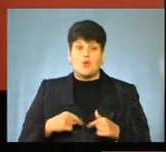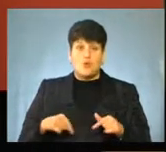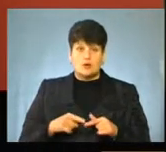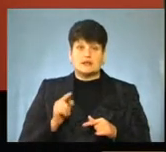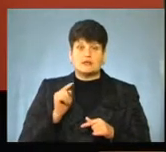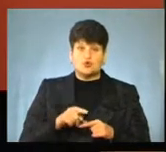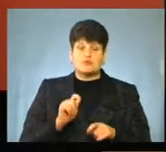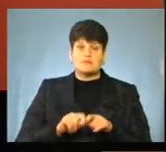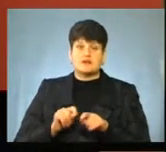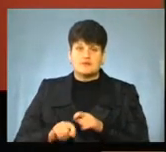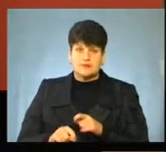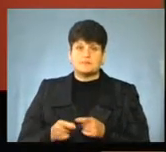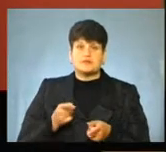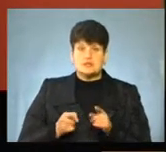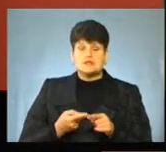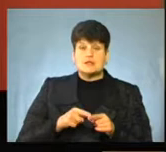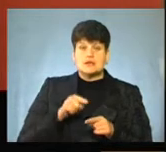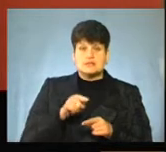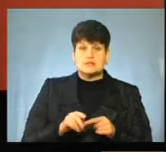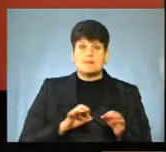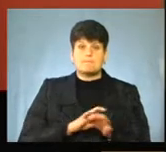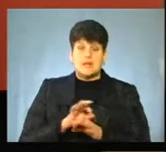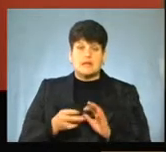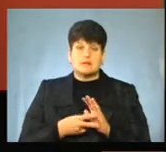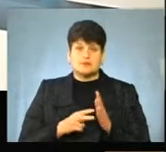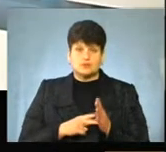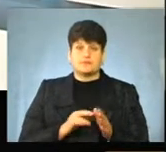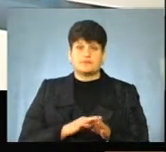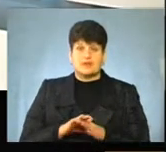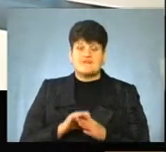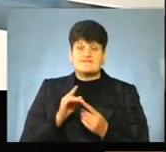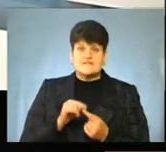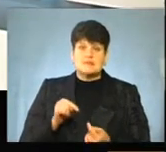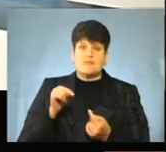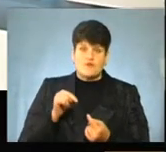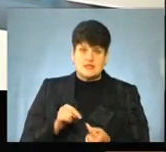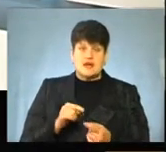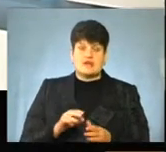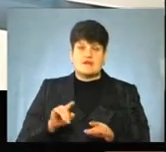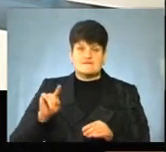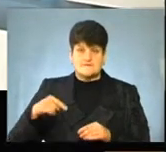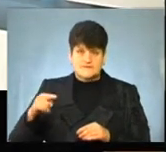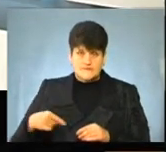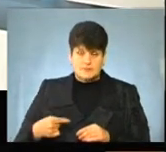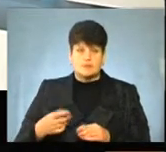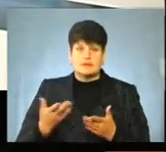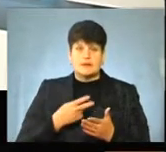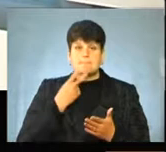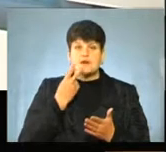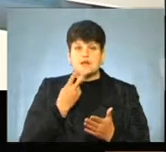того, щоб перевірити, чи дійсно цей проєкт, який планується реалізувати, відповідає тим вимогам, які передбачені